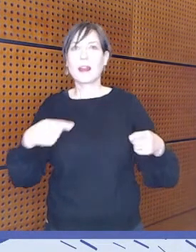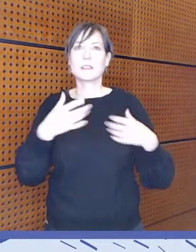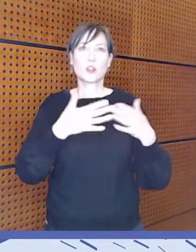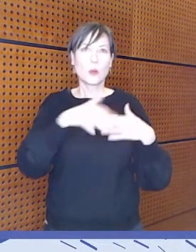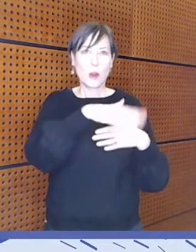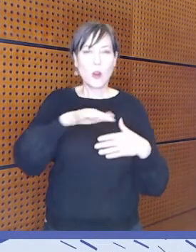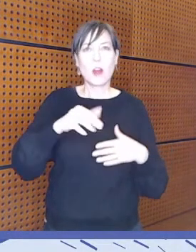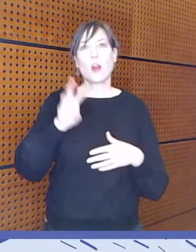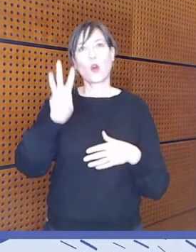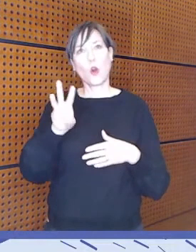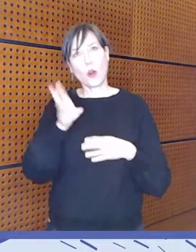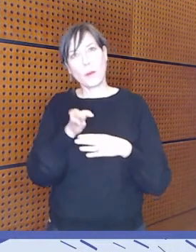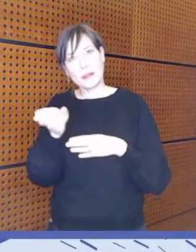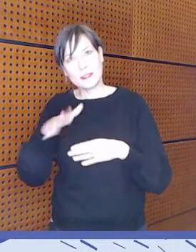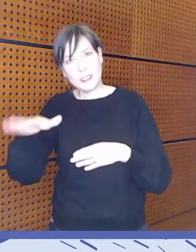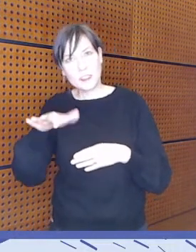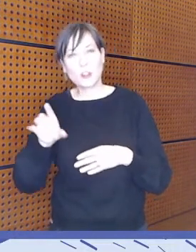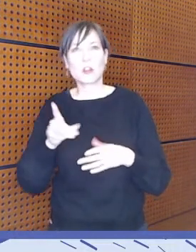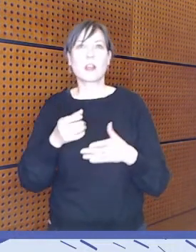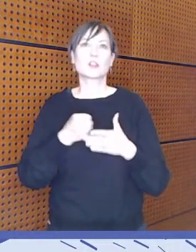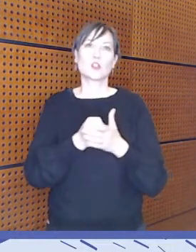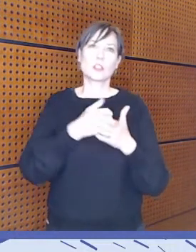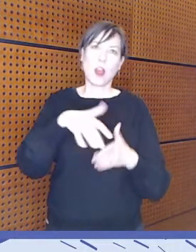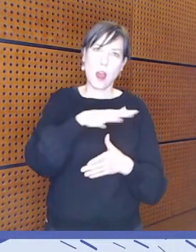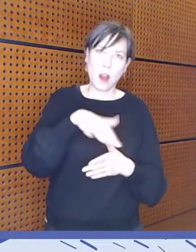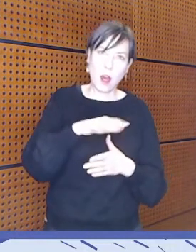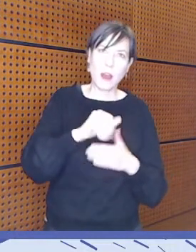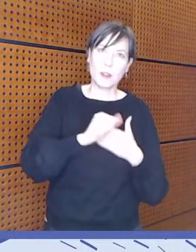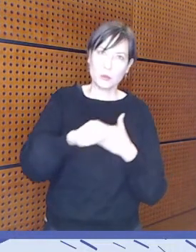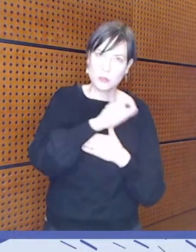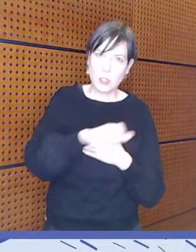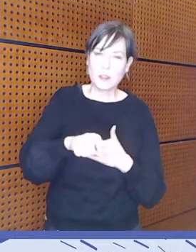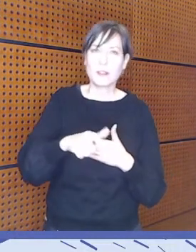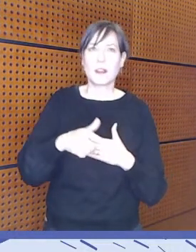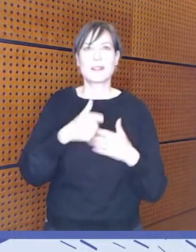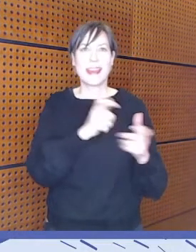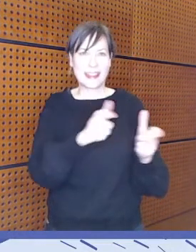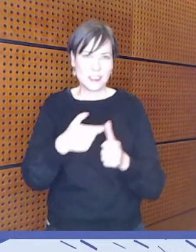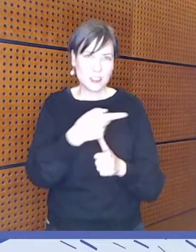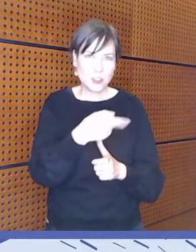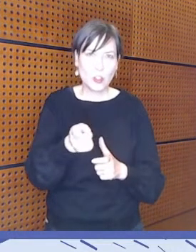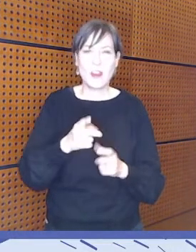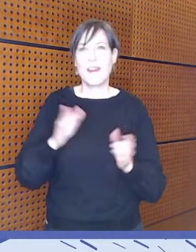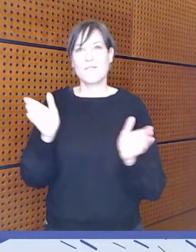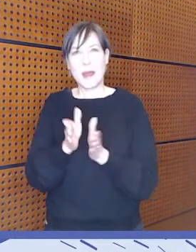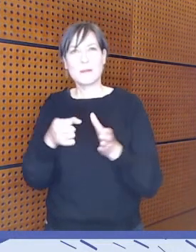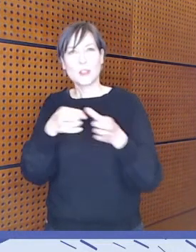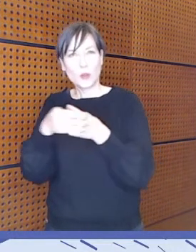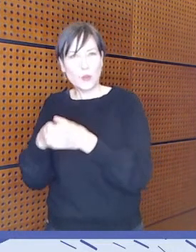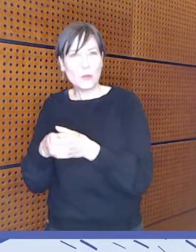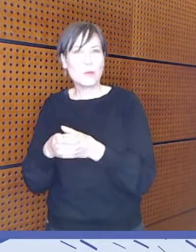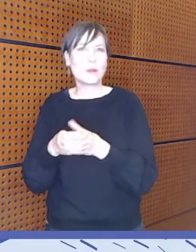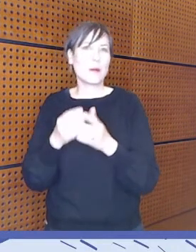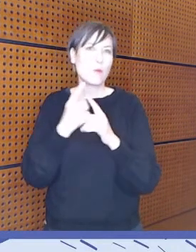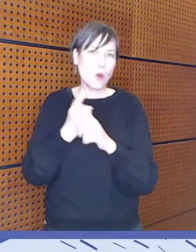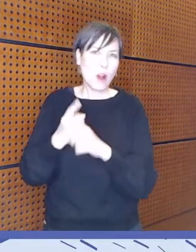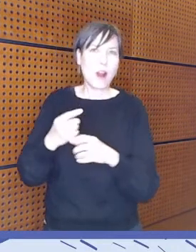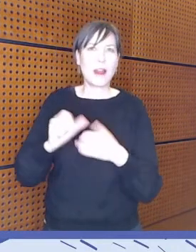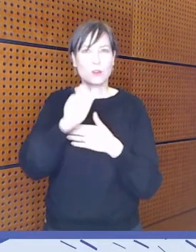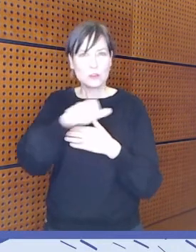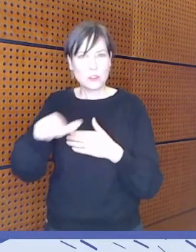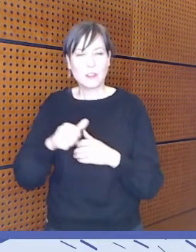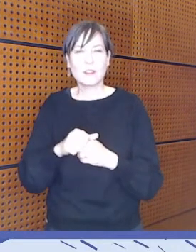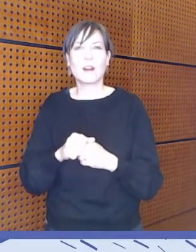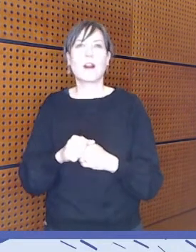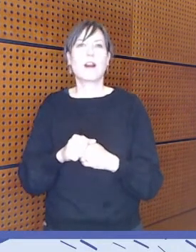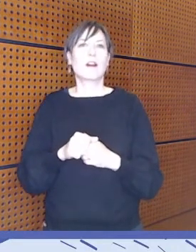kolmannen sektorin toimijoita, erityisesti sosiaalialan järjestöjä tai erilaisten erityisen vähemmistöryhmien kanssa toimivia yhdistyksiä, järjestöjä,